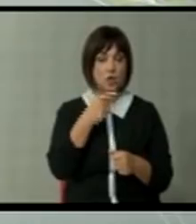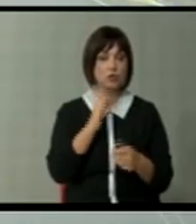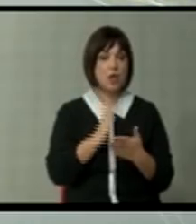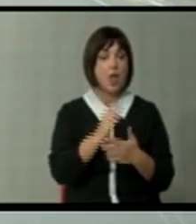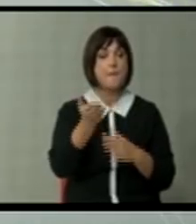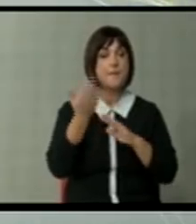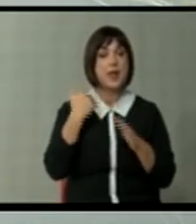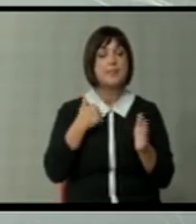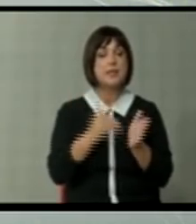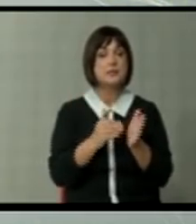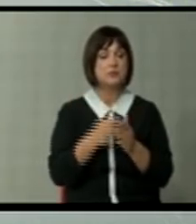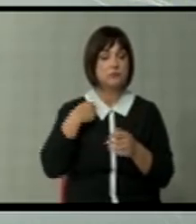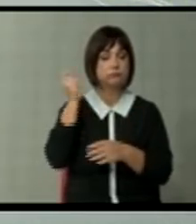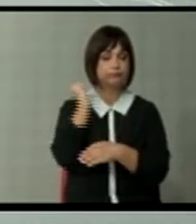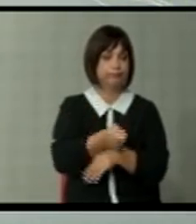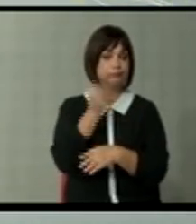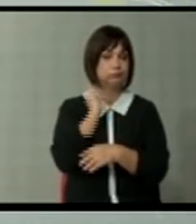пати и порано. Нас ни треба кам шикар.